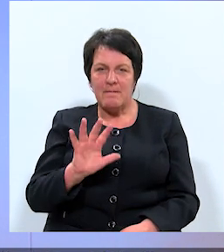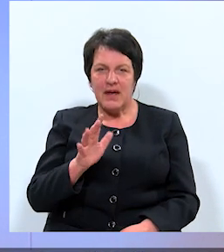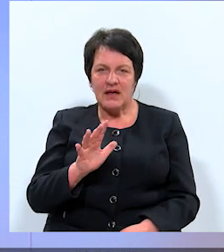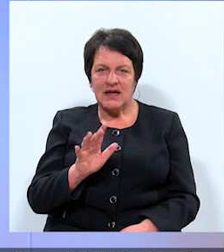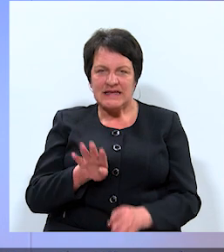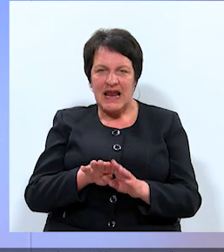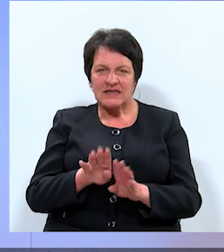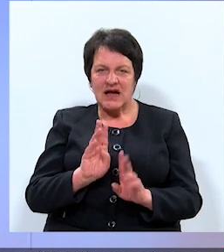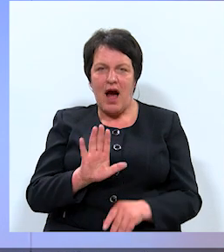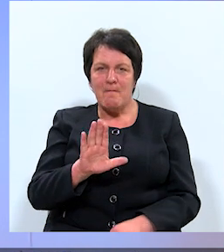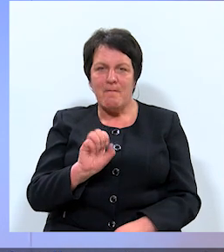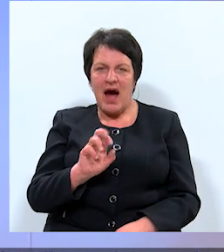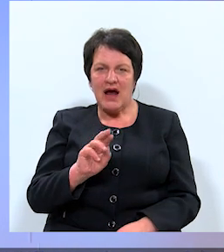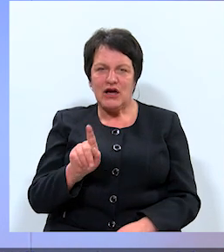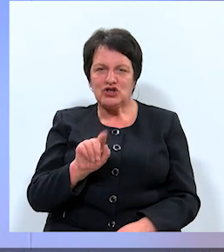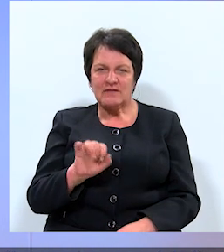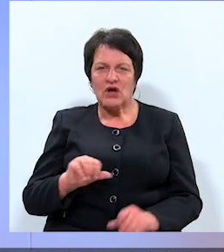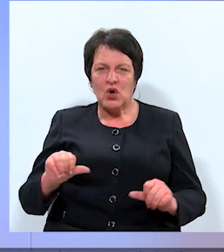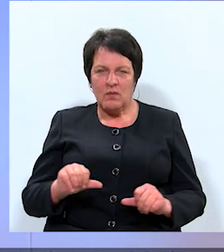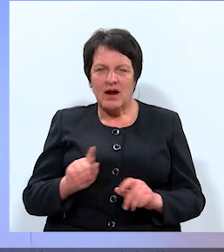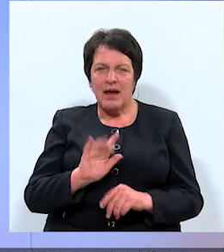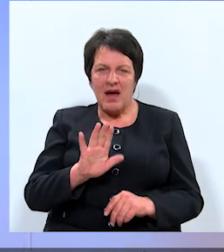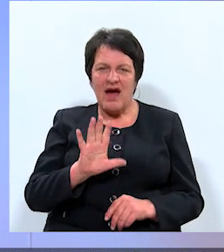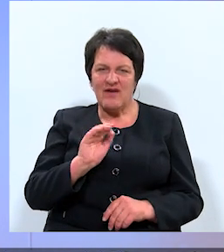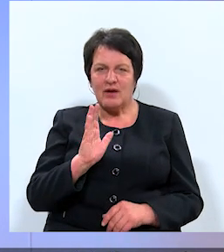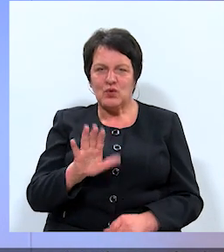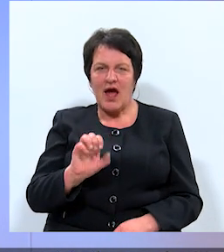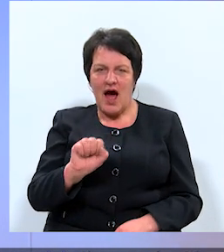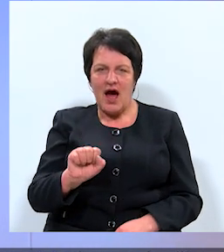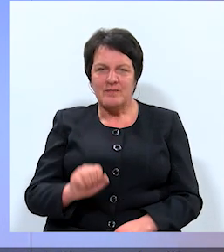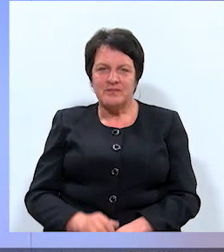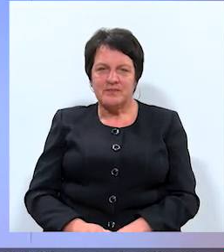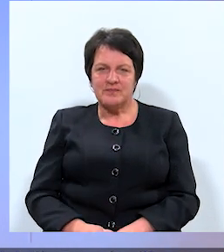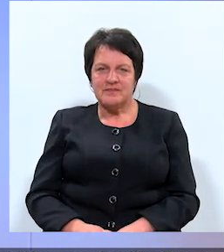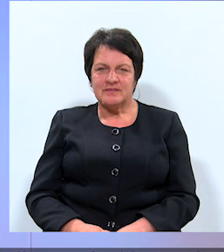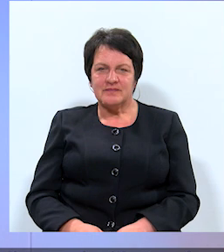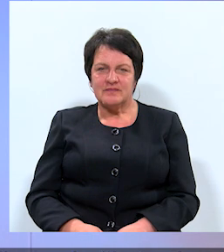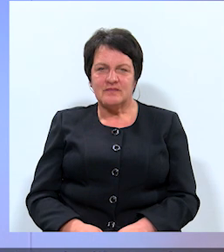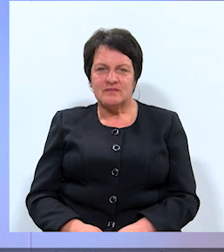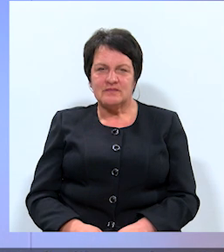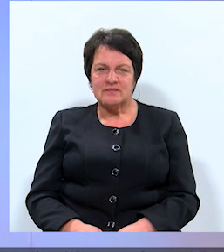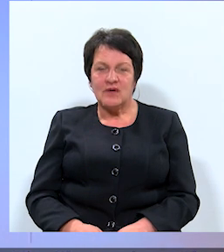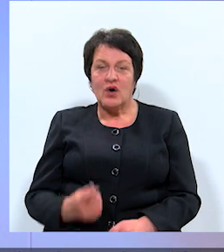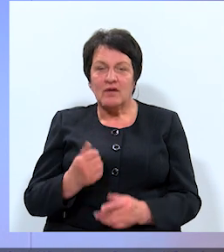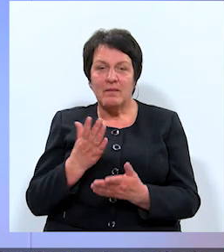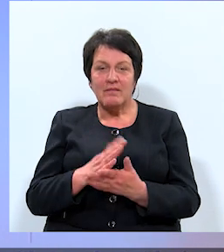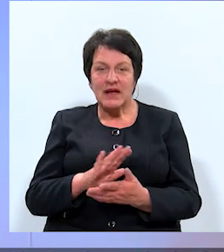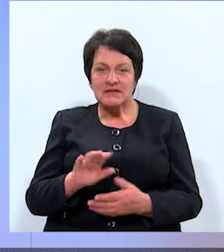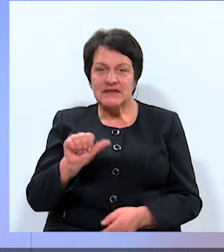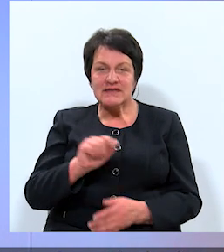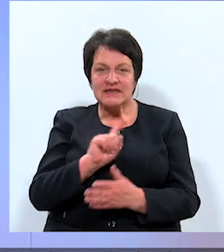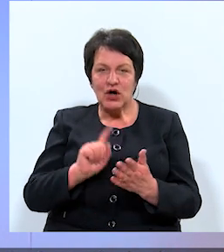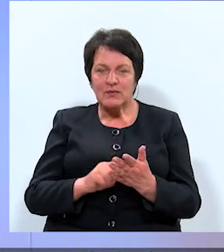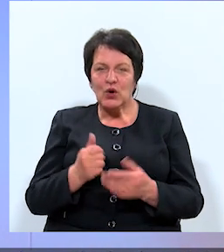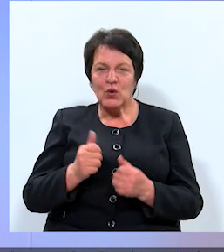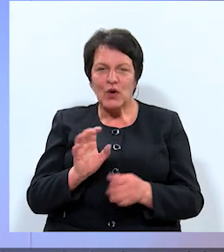Piektais līdzīgi, kā Baršiesku kungs, arī B, bet arī varētu būt A atbildē. Un, uzbeidzot, sestais